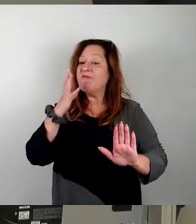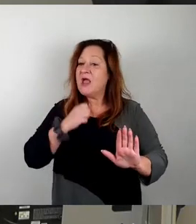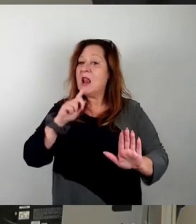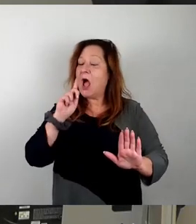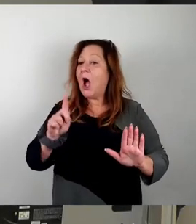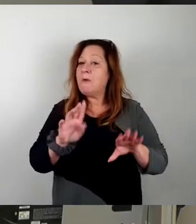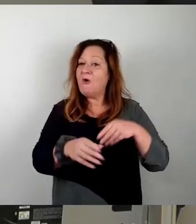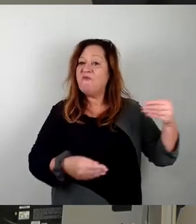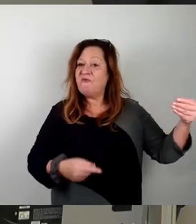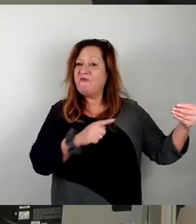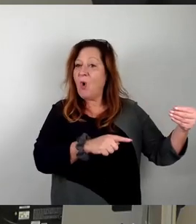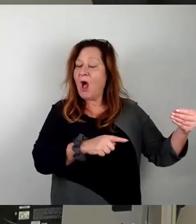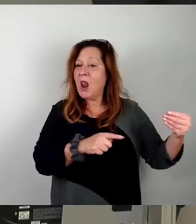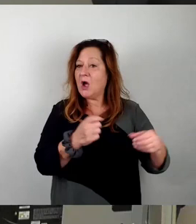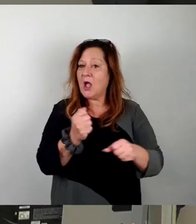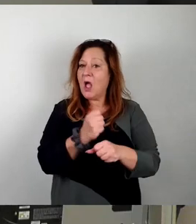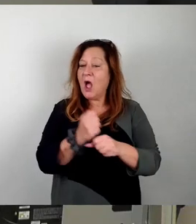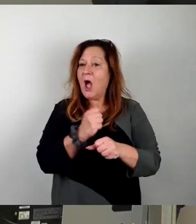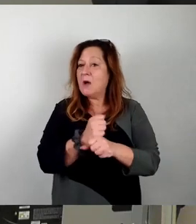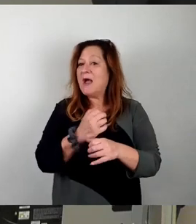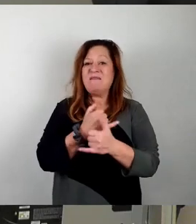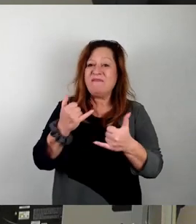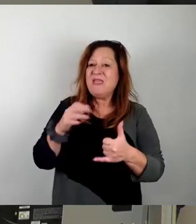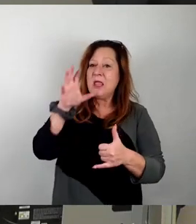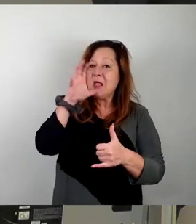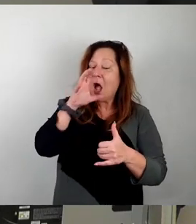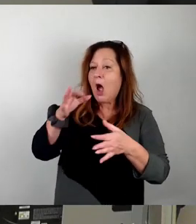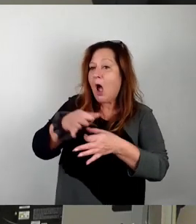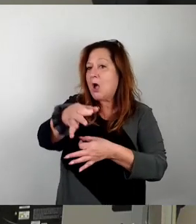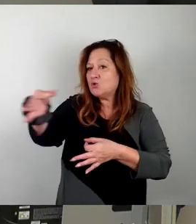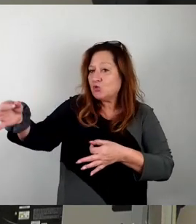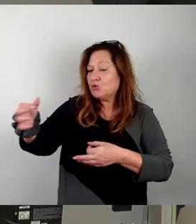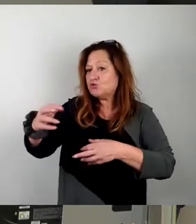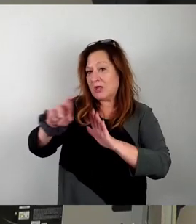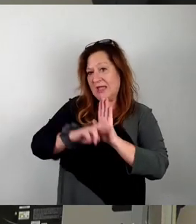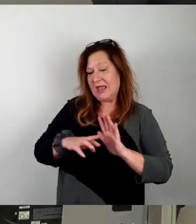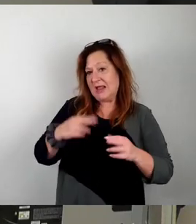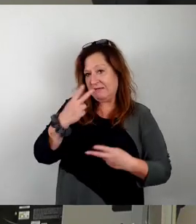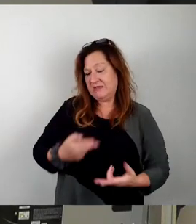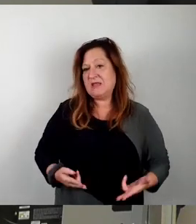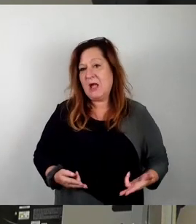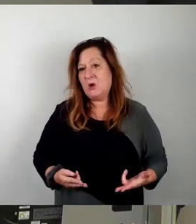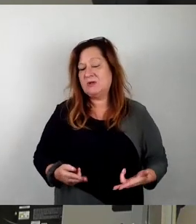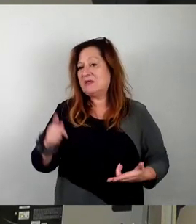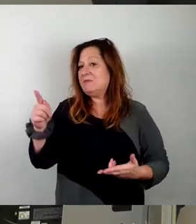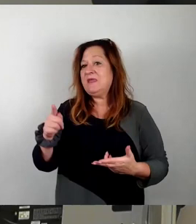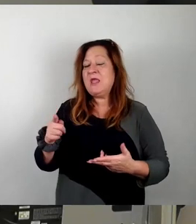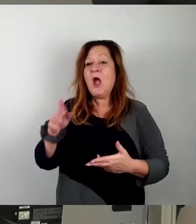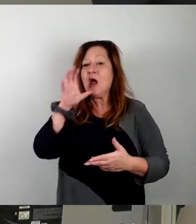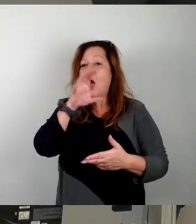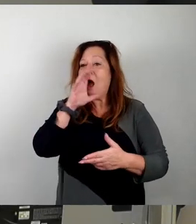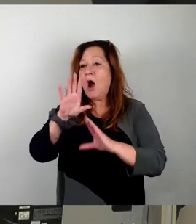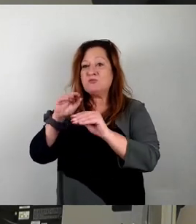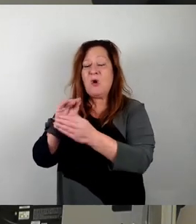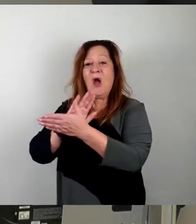grundsätzliche Umgang mit Garagengrundstücken geregelt werden sollte. Unter der Maßgabe, dass kein Garagenbesitzer mehr einfach so kurzfristig gekündigt werden